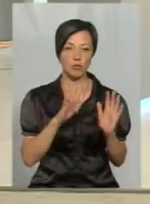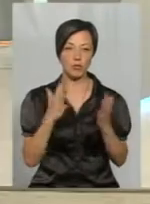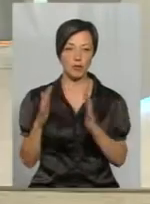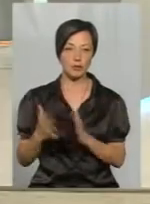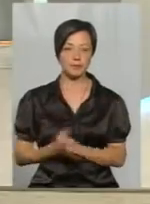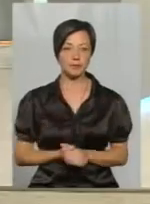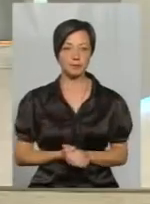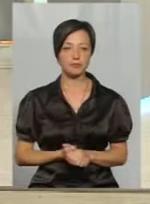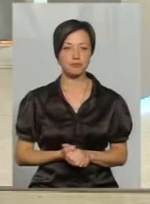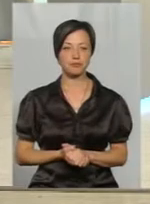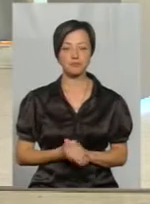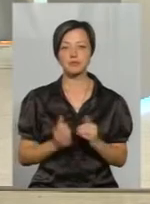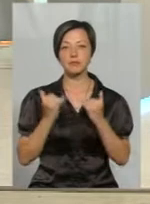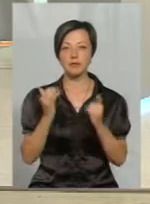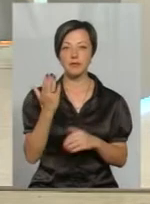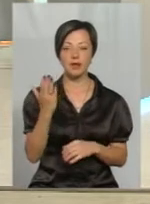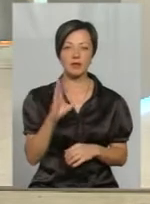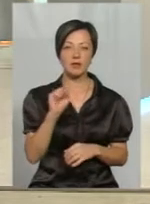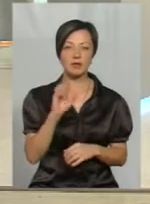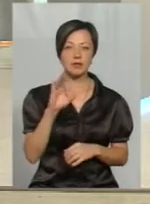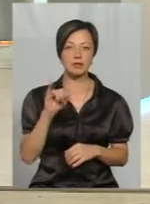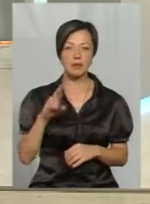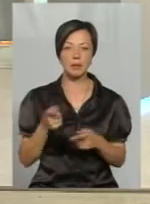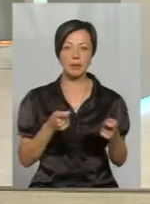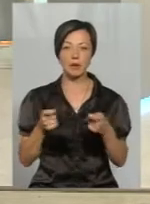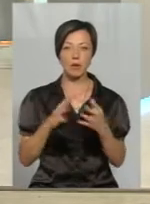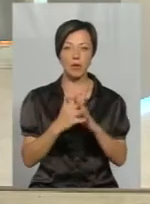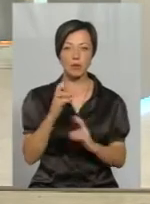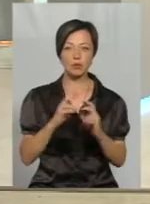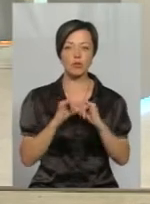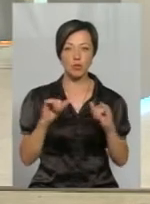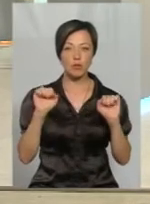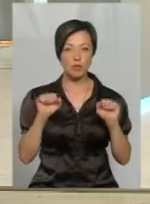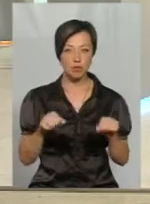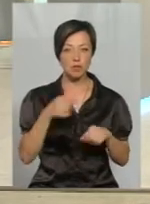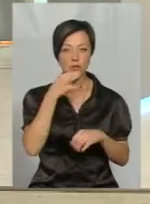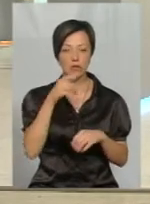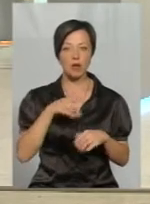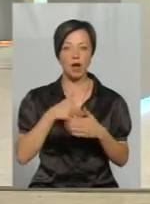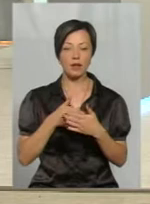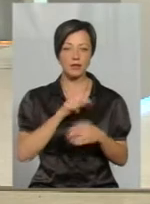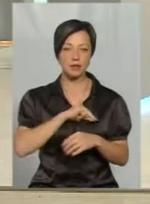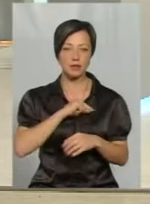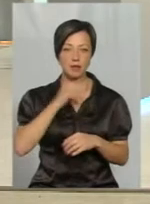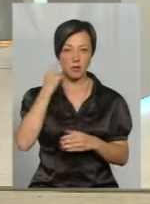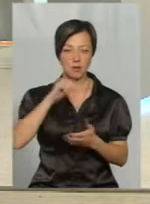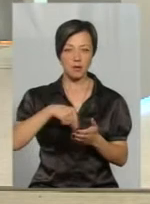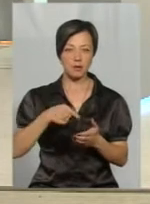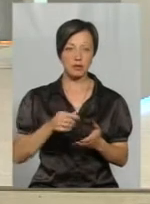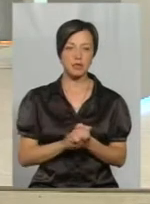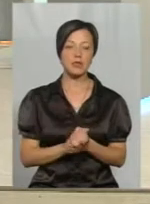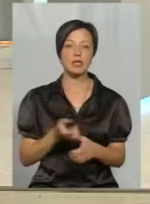Пане Васильове, чи в Департаменті агропромислового розвитку можуть відзначити активність пасічники? Сьогодні